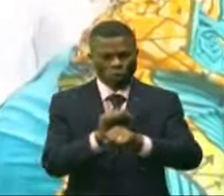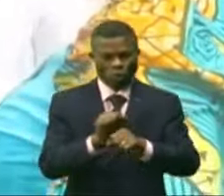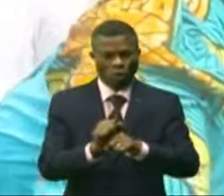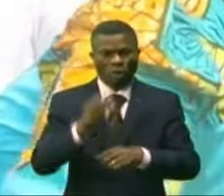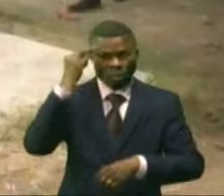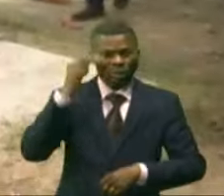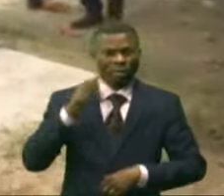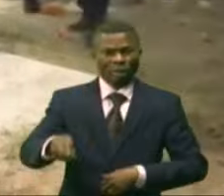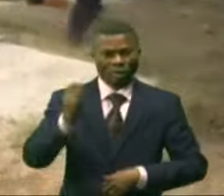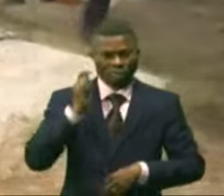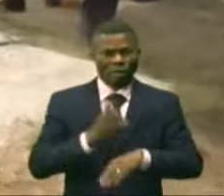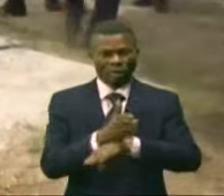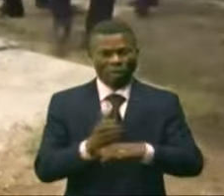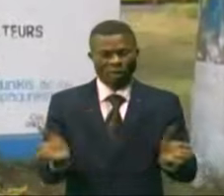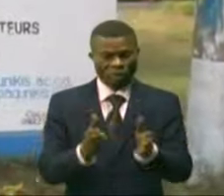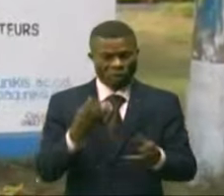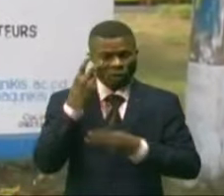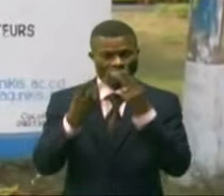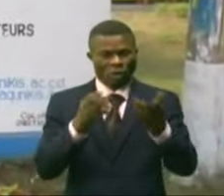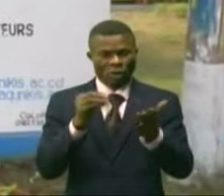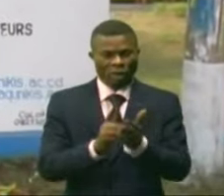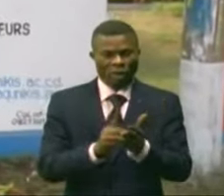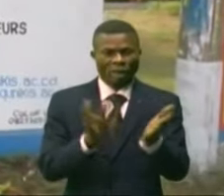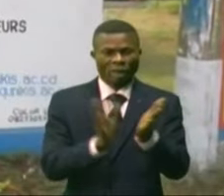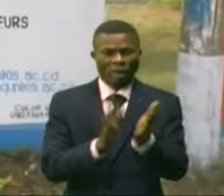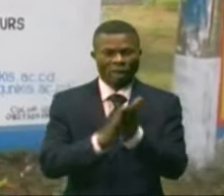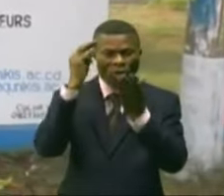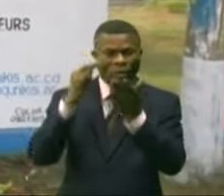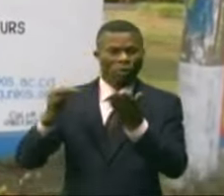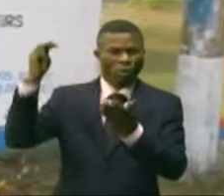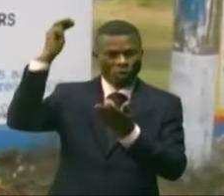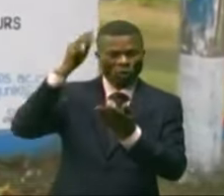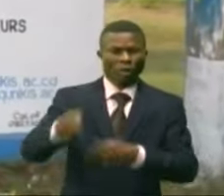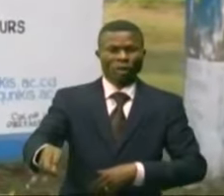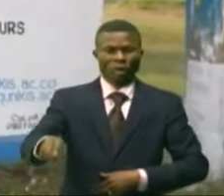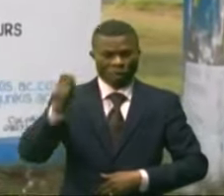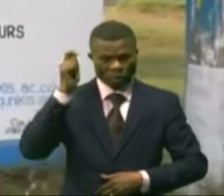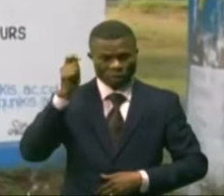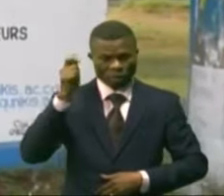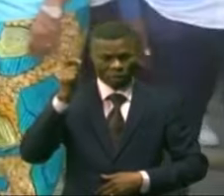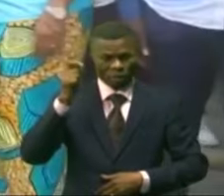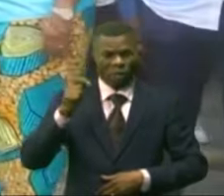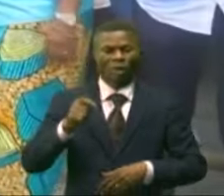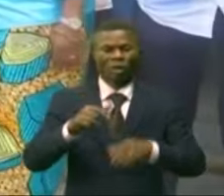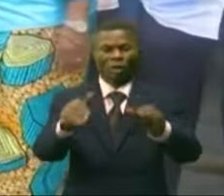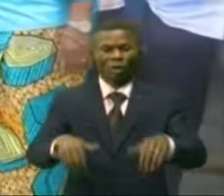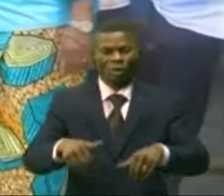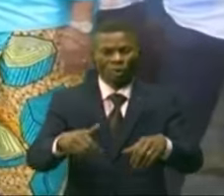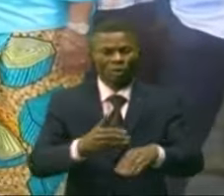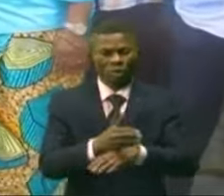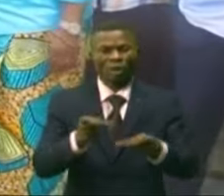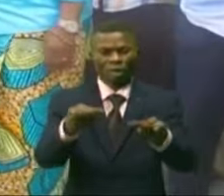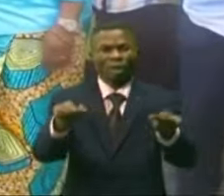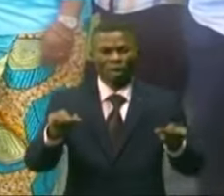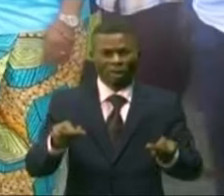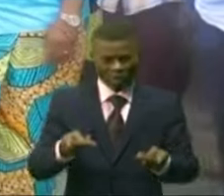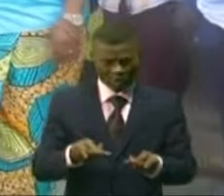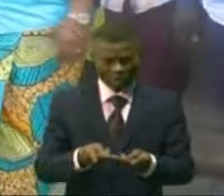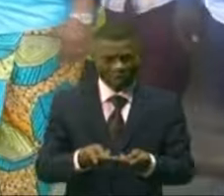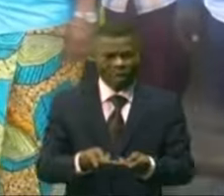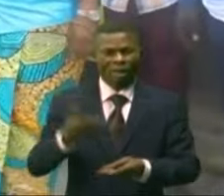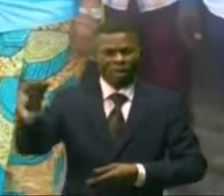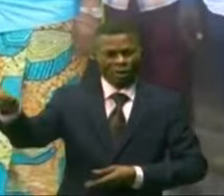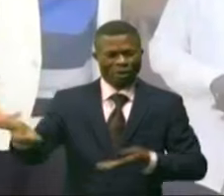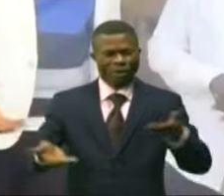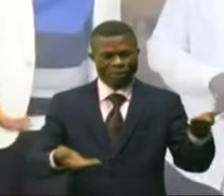de la Pêche et Élevage s'est rendu à l'École supérieure de Pêche et Aquaculture. Sur le lieu, il a été accueilli